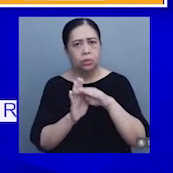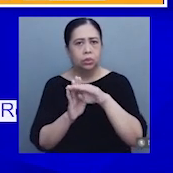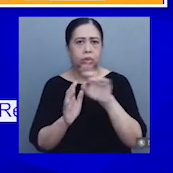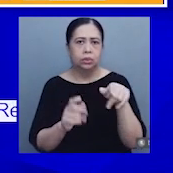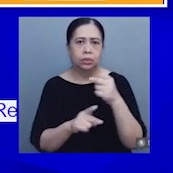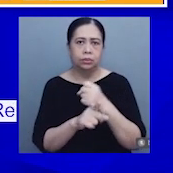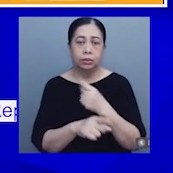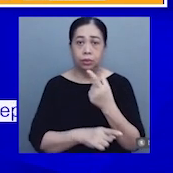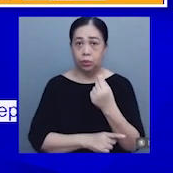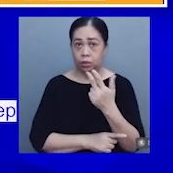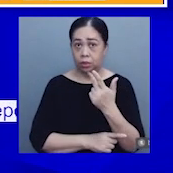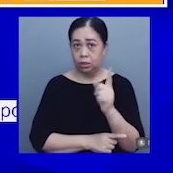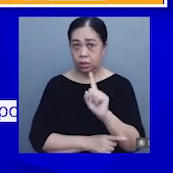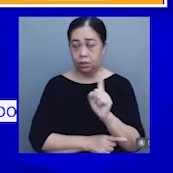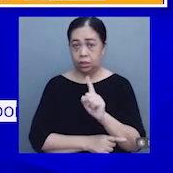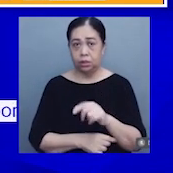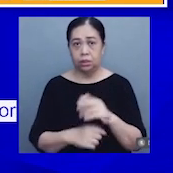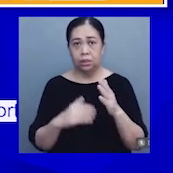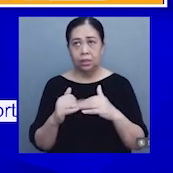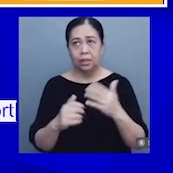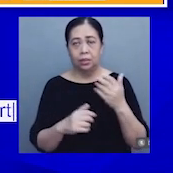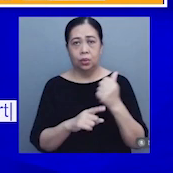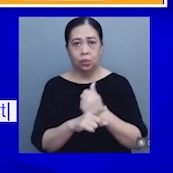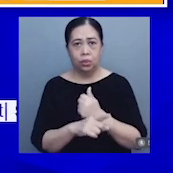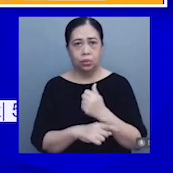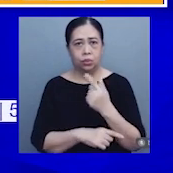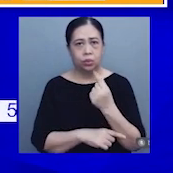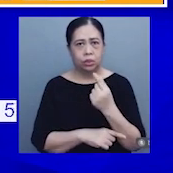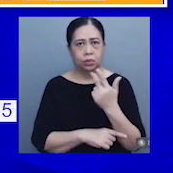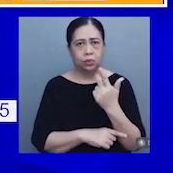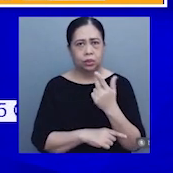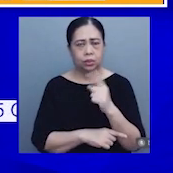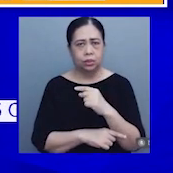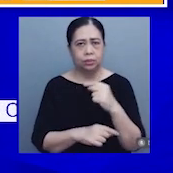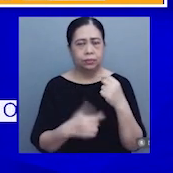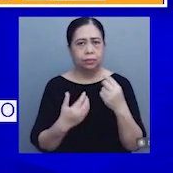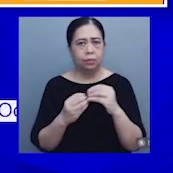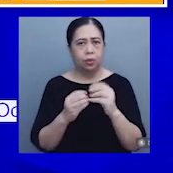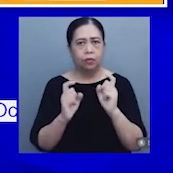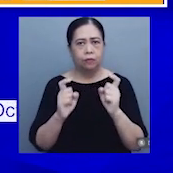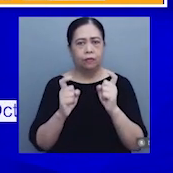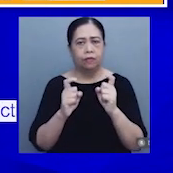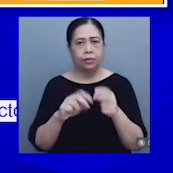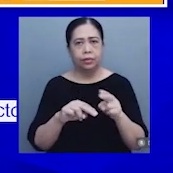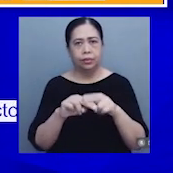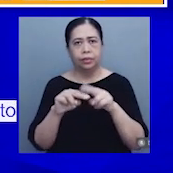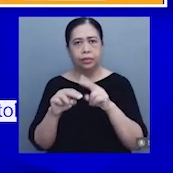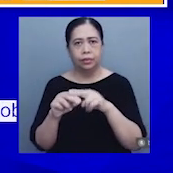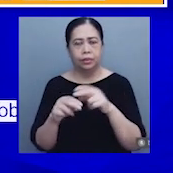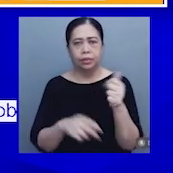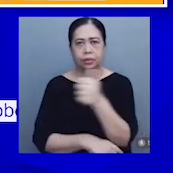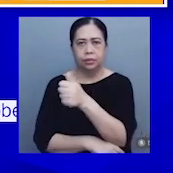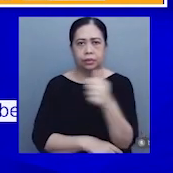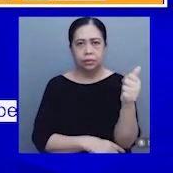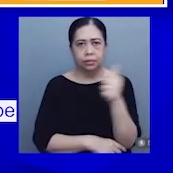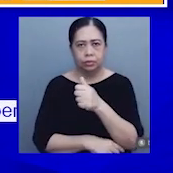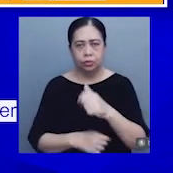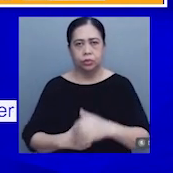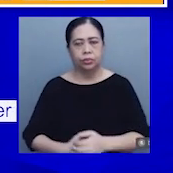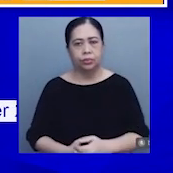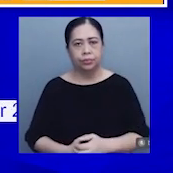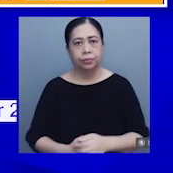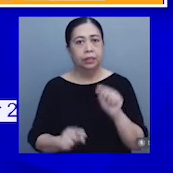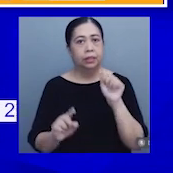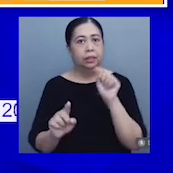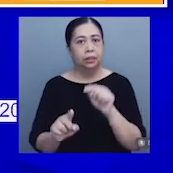2023 kaysa noong Agusto 2023 ay ang mas mabilis sa pagtaas ng presyo ng transport. Ito